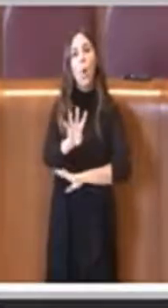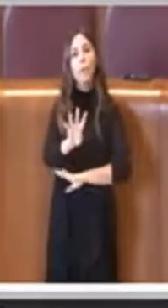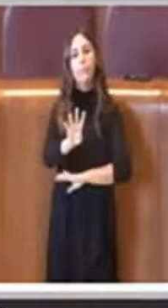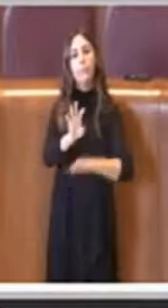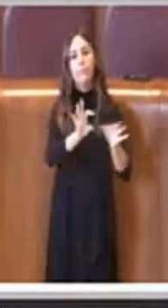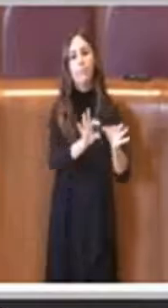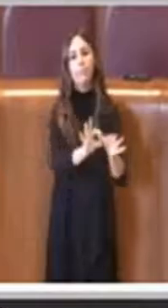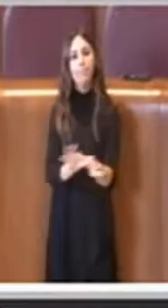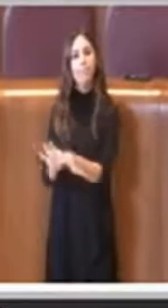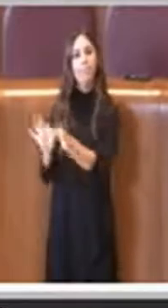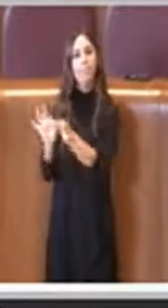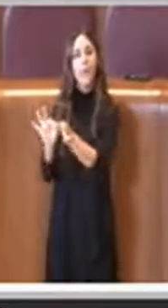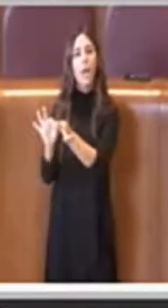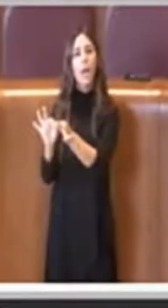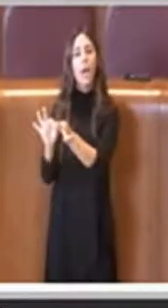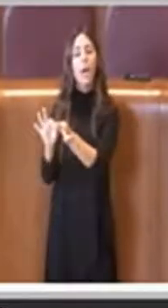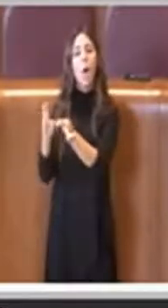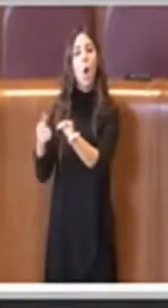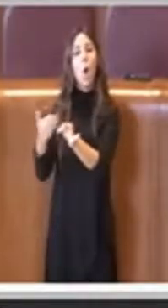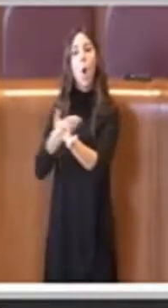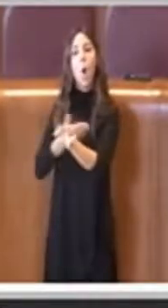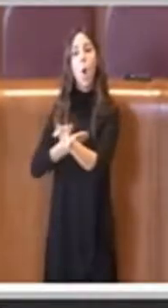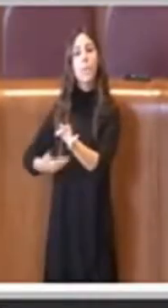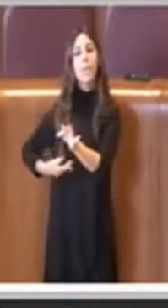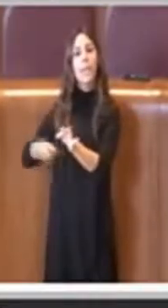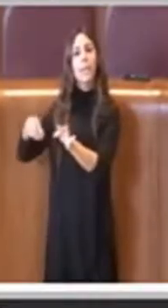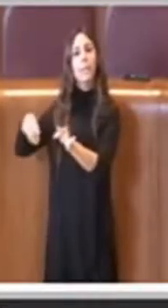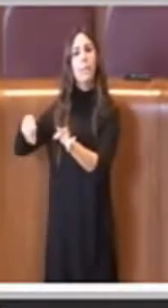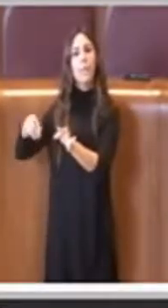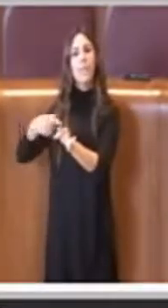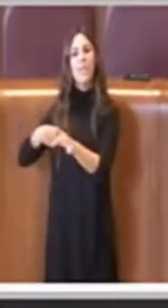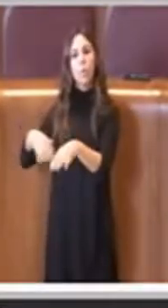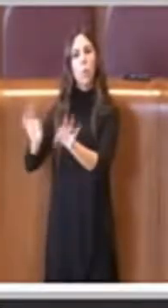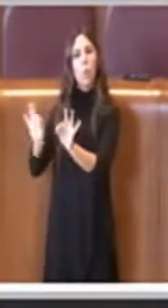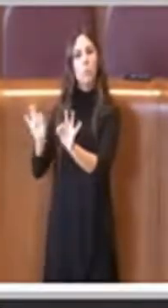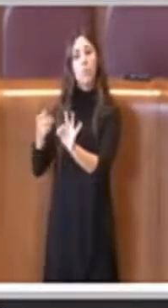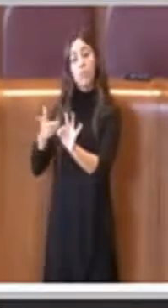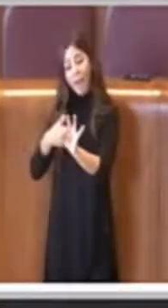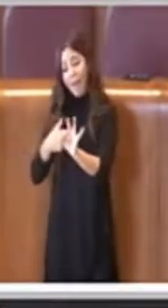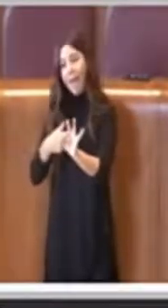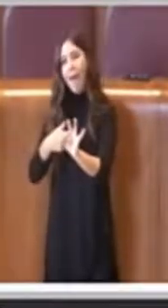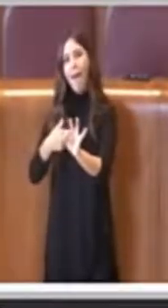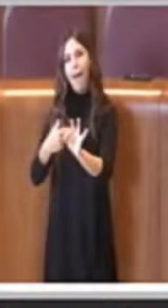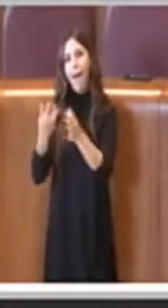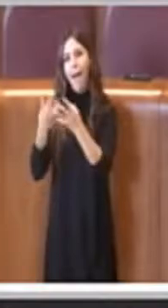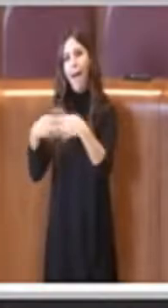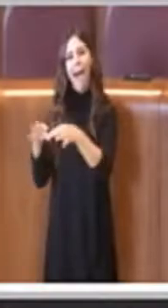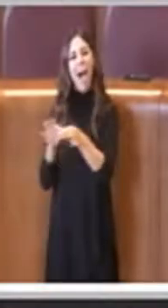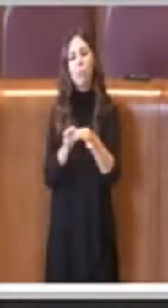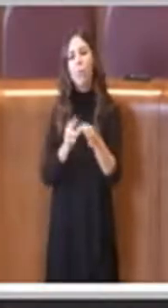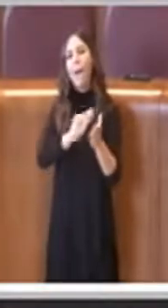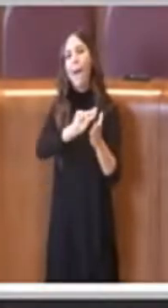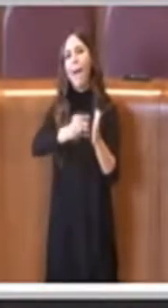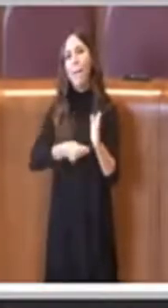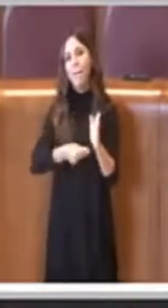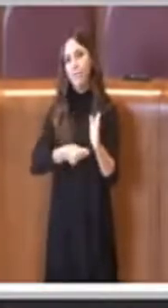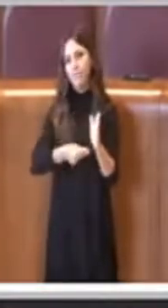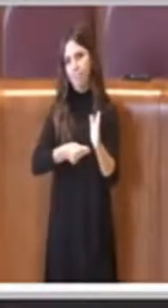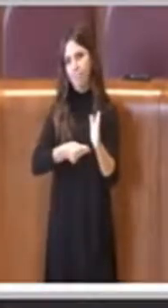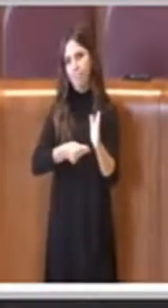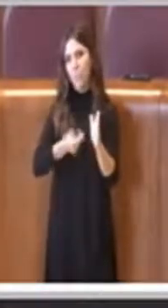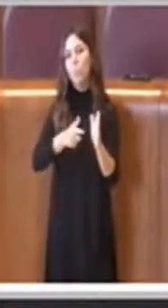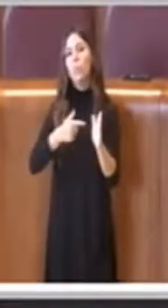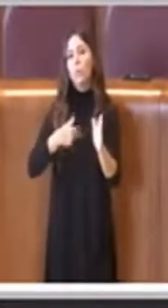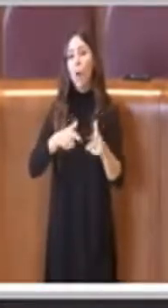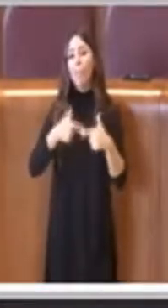riferimento il consigliere De Primo sulla sospensiva, lì vi sarà un emendamento per cercare di poter erogare